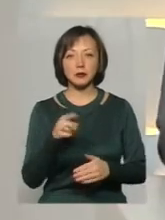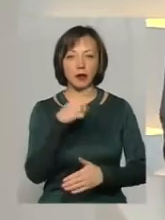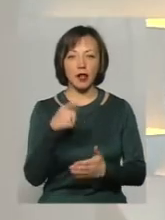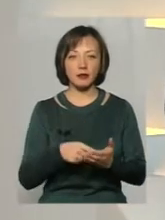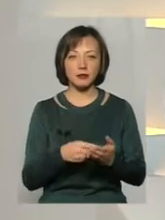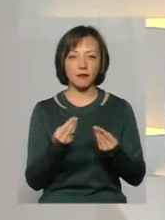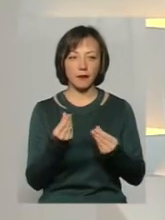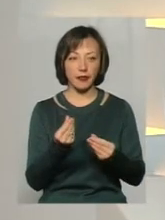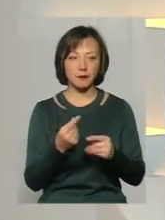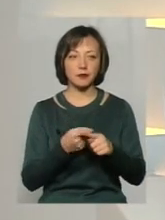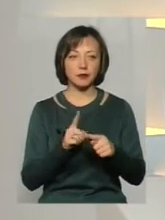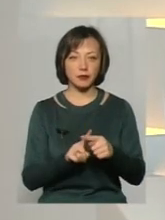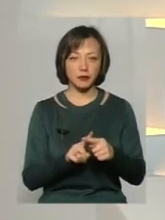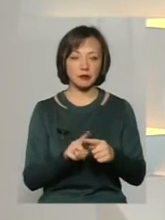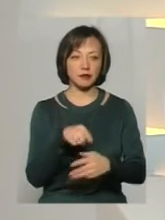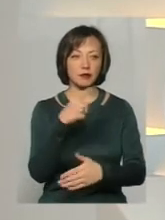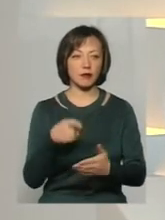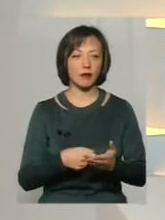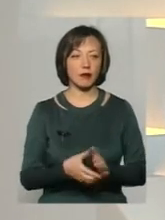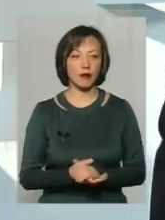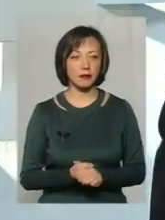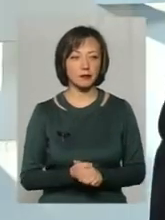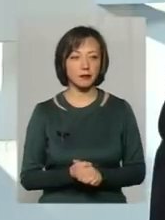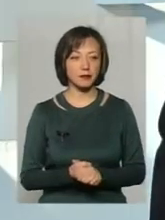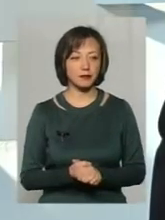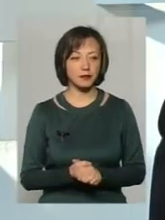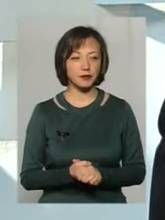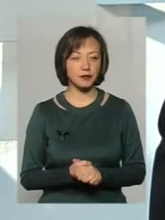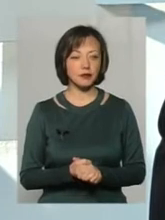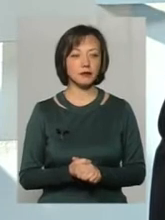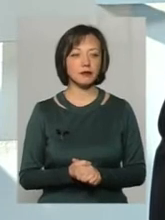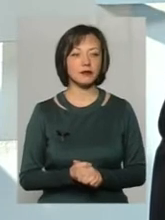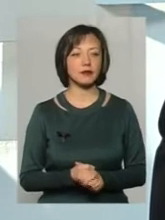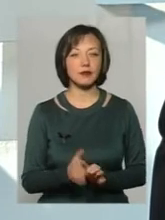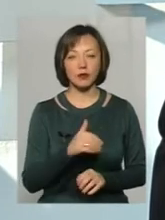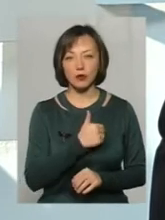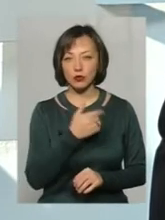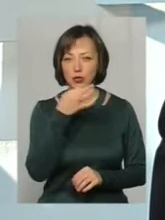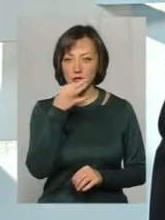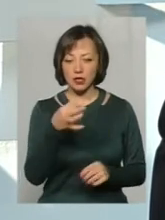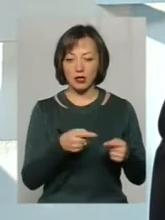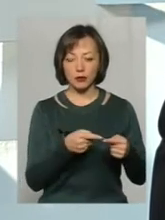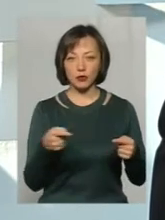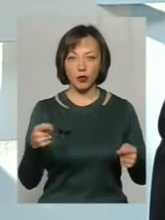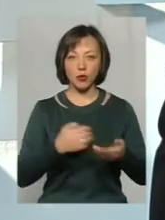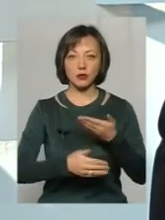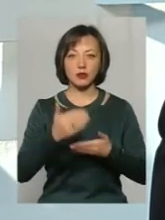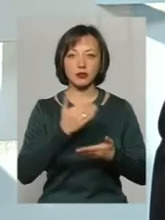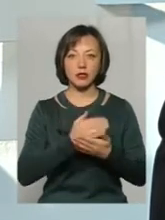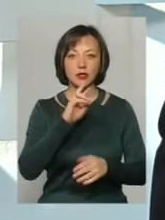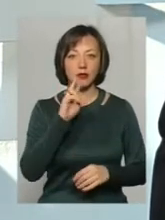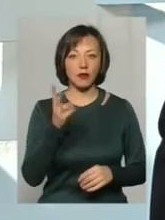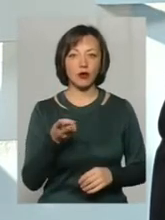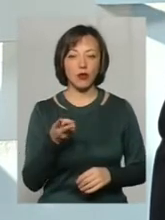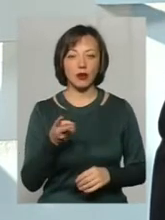Наші глядачі забігають на передбанку. питання було з приводу фінансування. І хочу сказати, що протягом останніх двох років